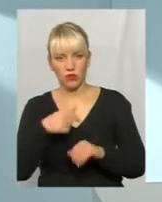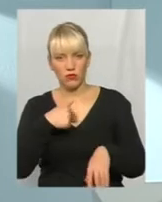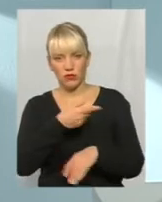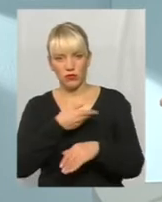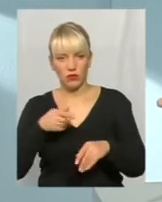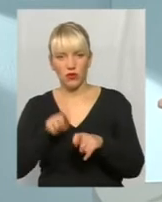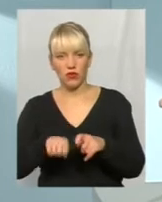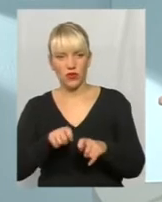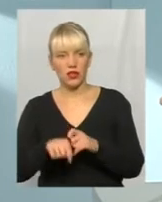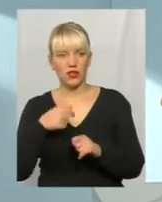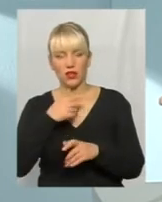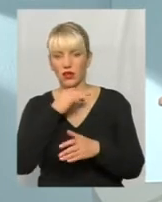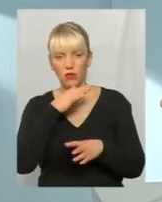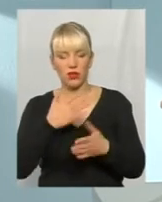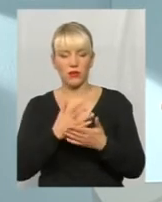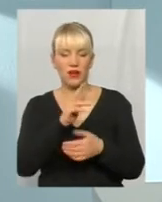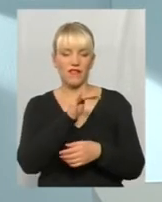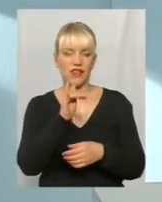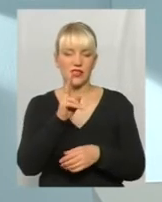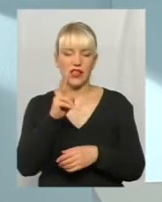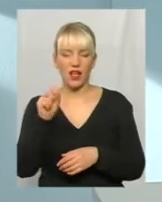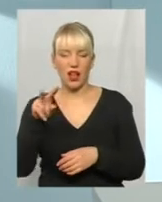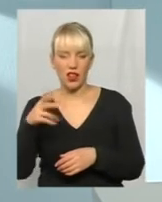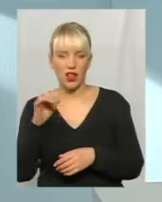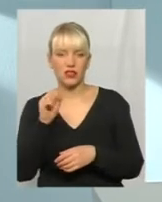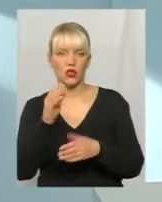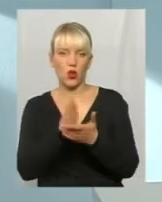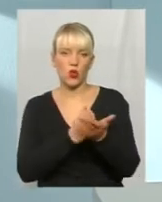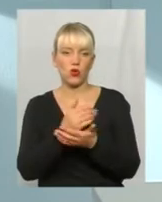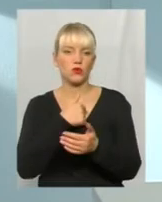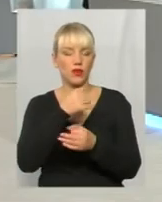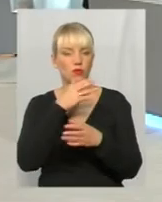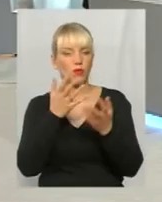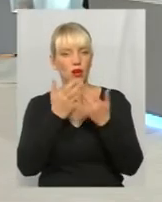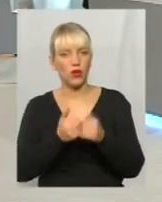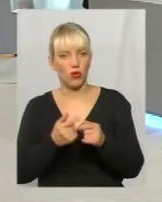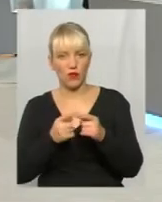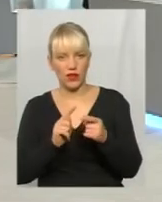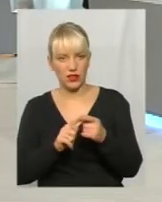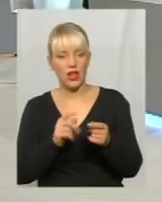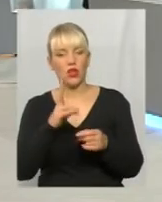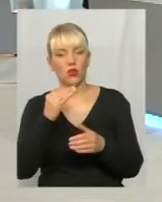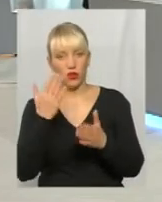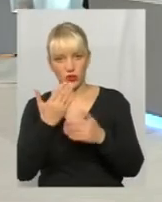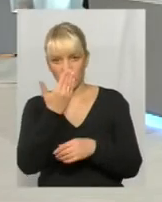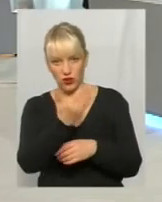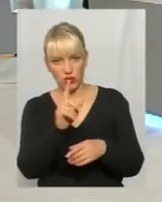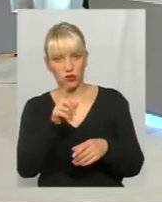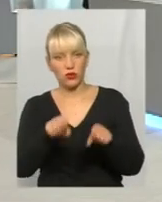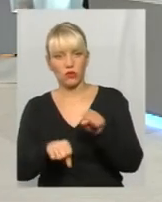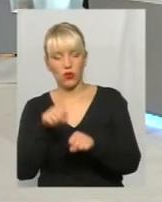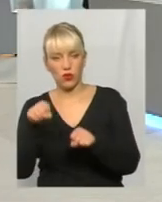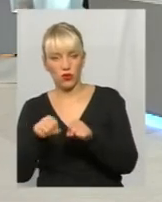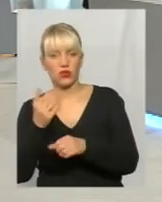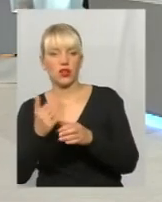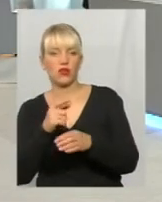службу перерахувати нараховані санкції, тому що це їх професійна відповідальність. Але якщо вони порушили процедуру, якщо вони